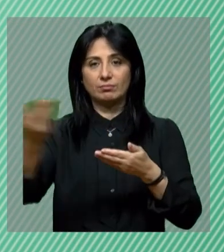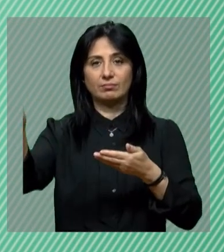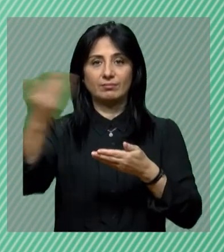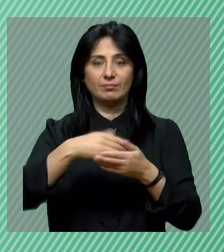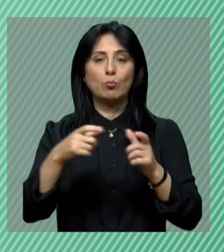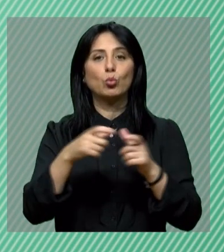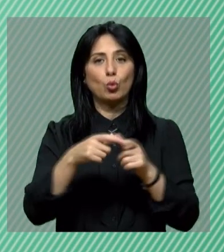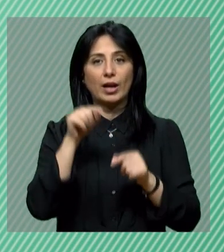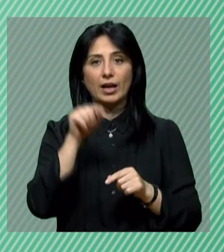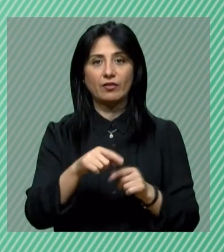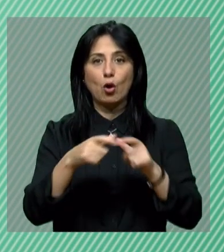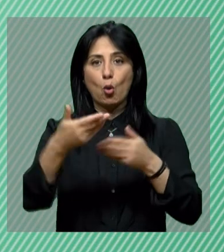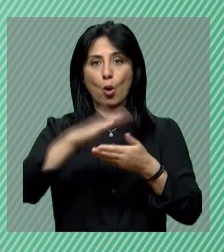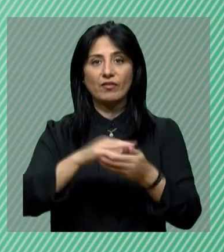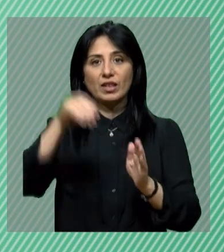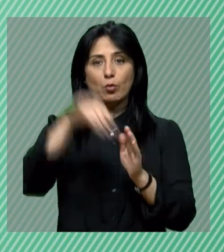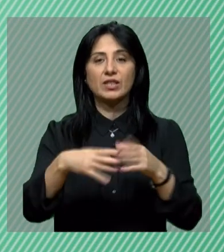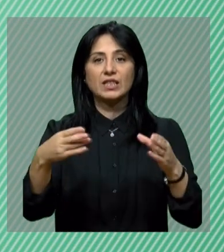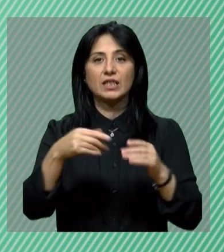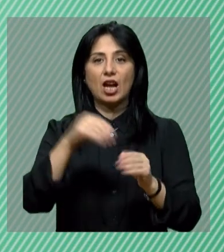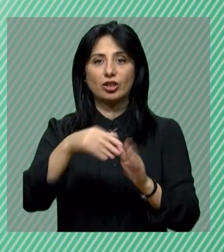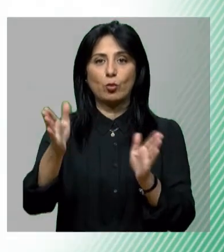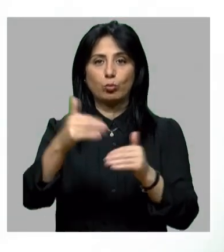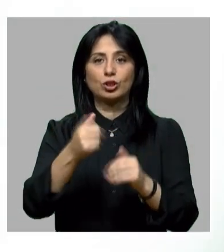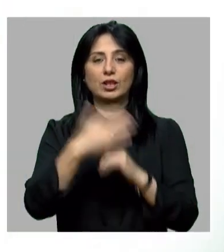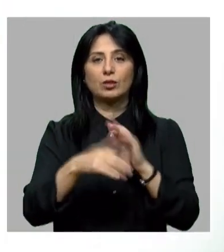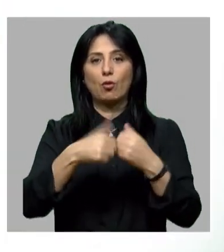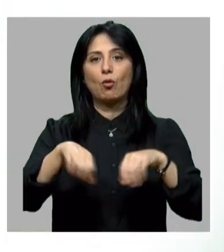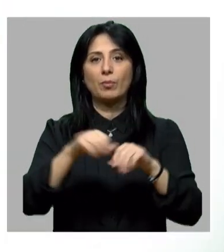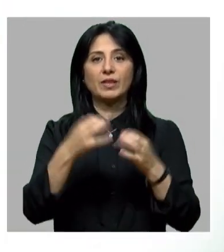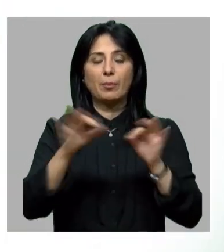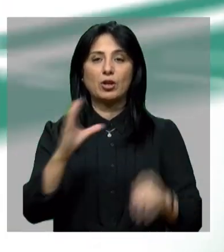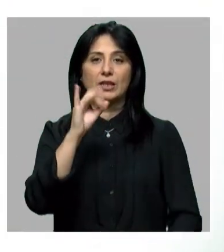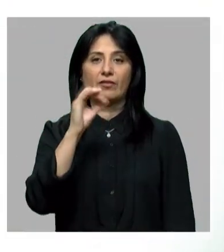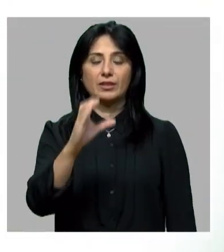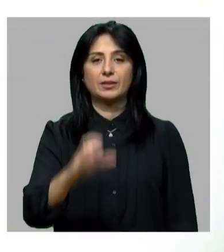խվիաթերթիկները ծրարը գծեք ընտրական արգխի մեջ, կենտրոնական ընտրական հանձնաժողով, ժողովրթավարության ձարայություն։